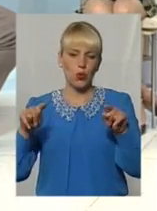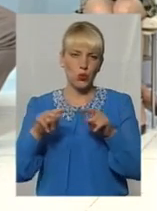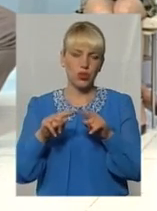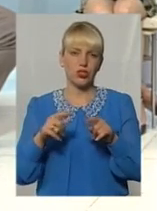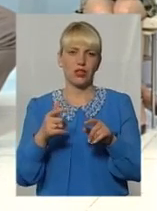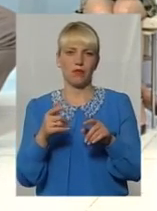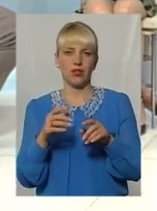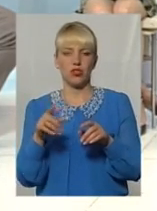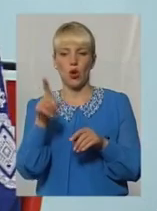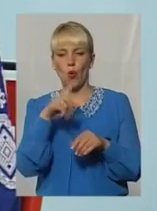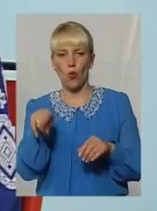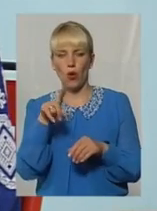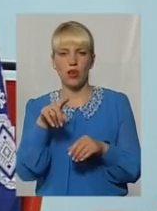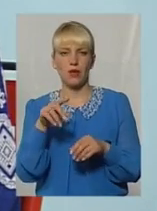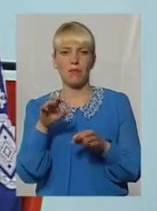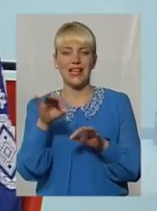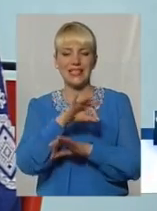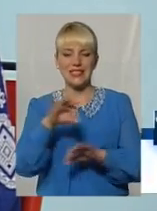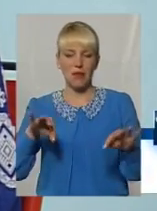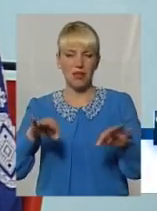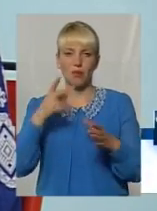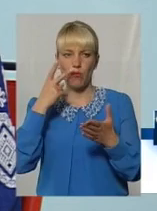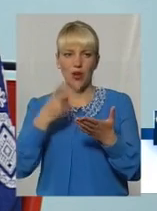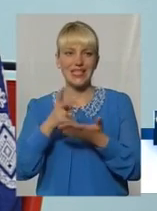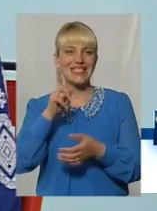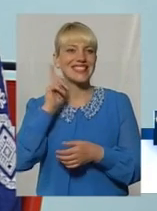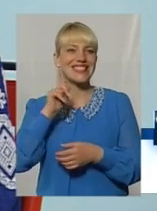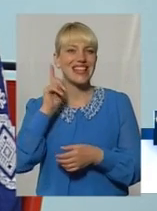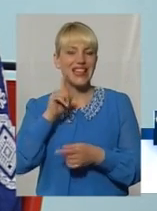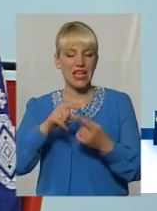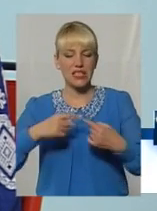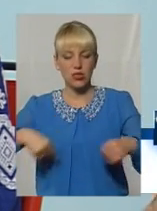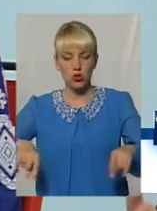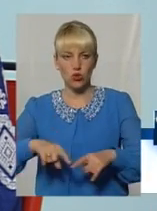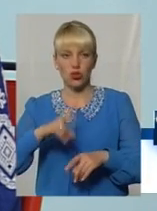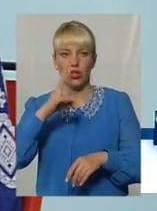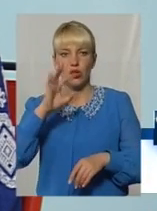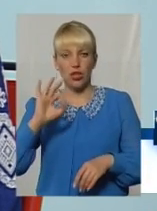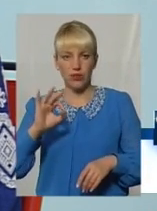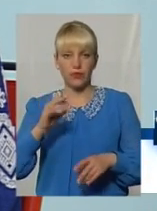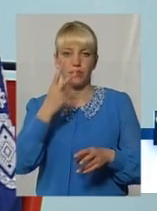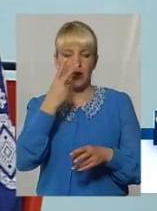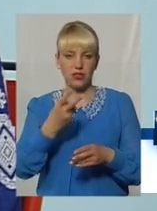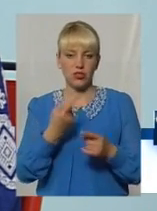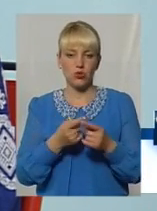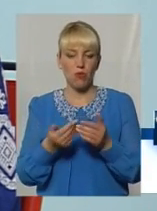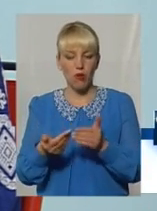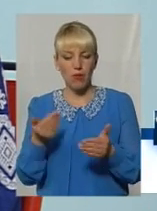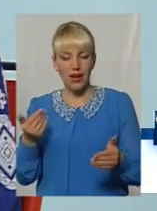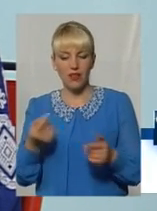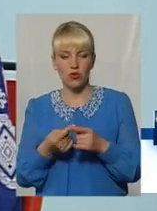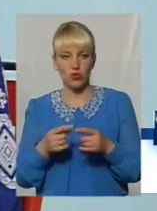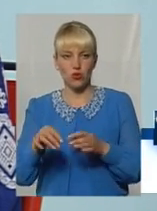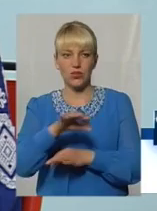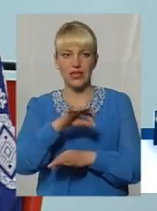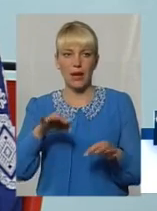схематично показані зелені зони. Але вже попередньо розглядаючи цю схему, ми